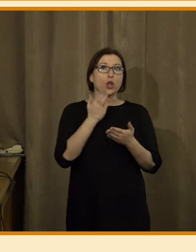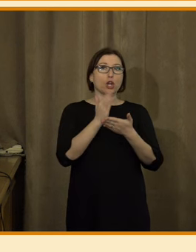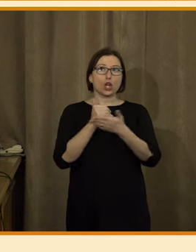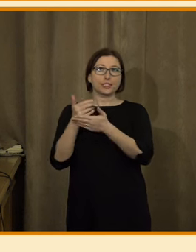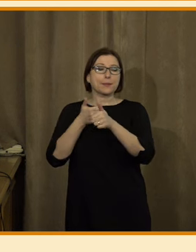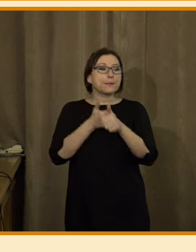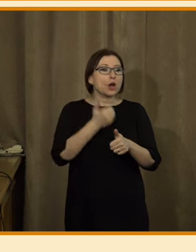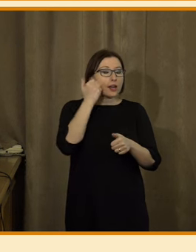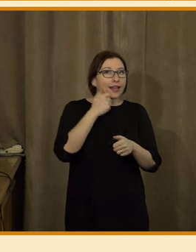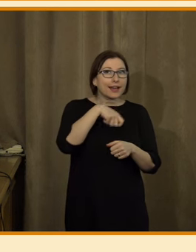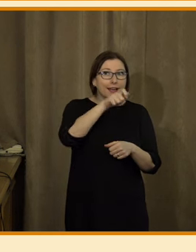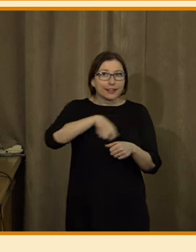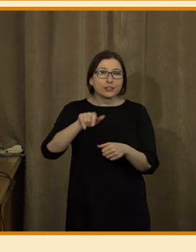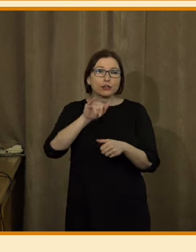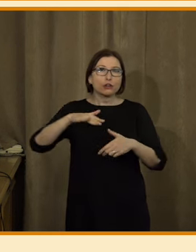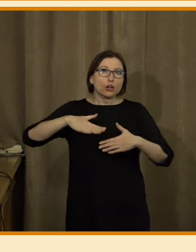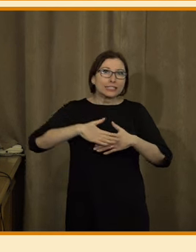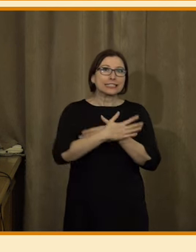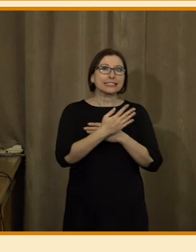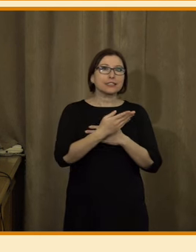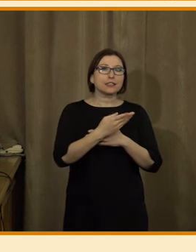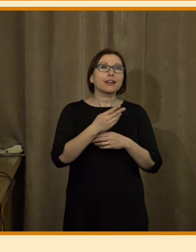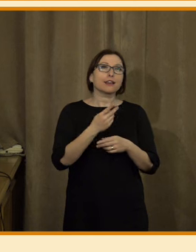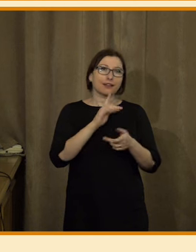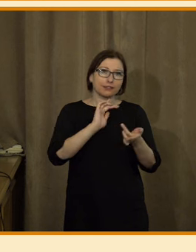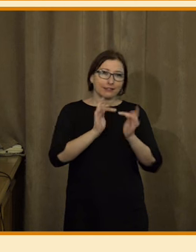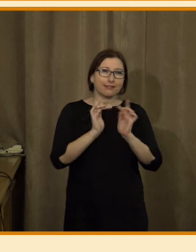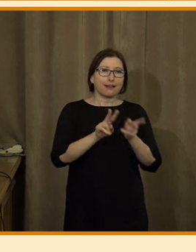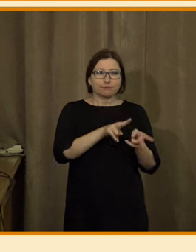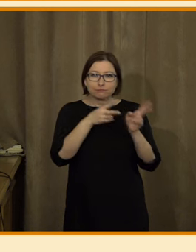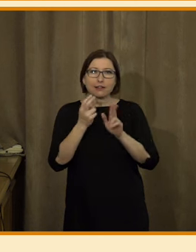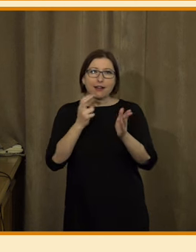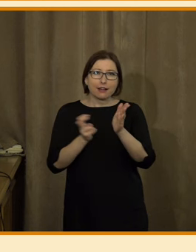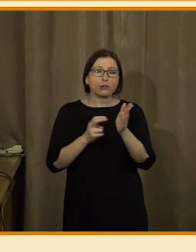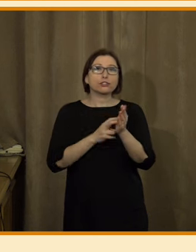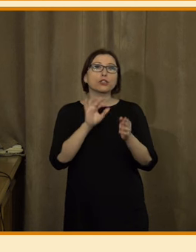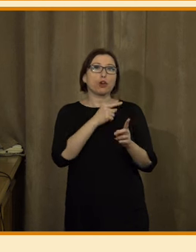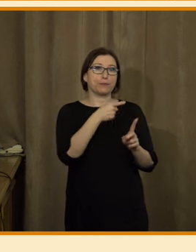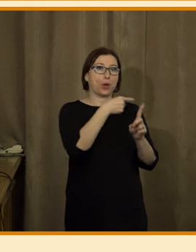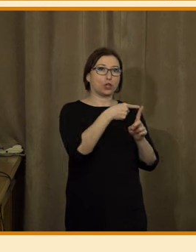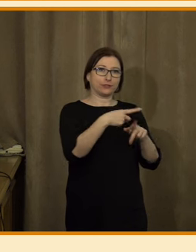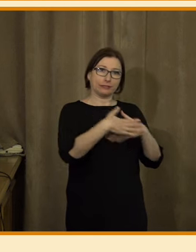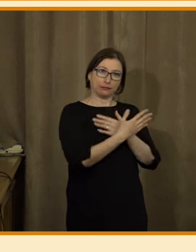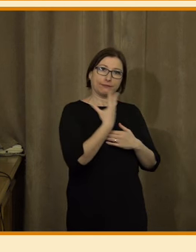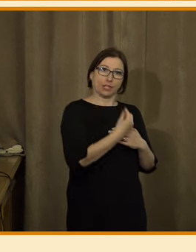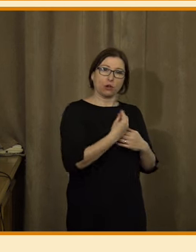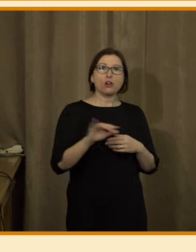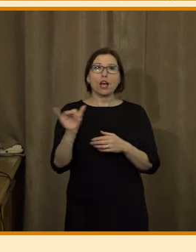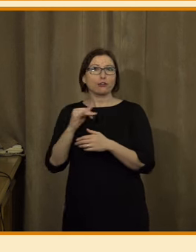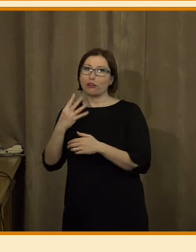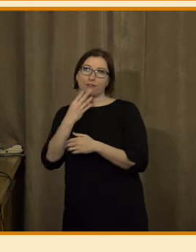vlastně podle lidí, kteří vnímají pozitivně digitalizaci, vůbec